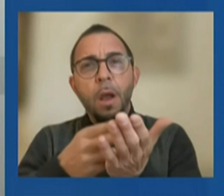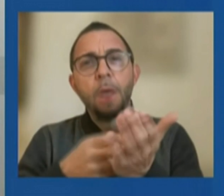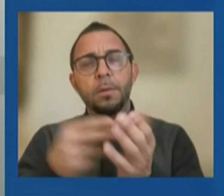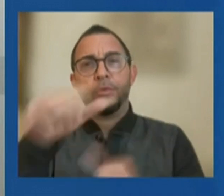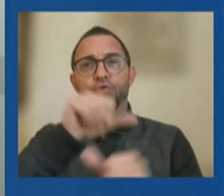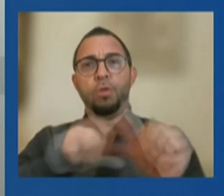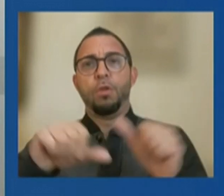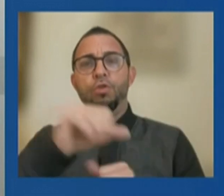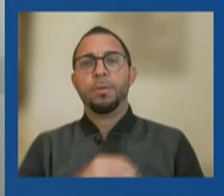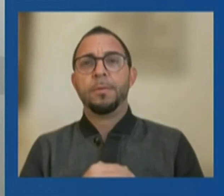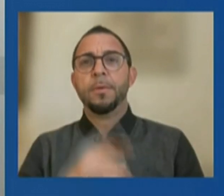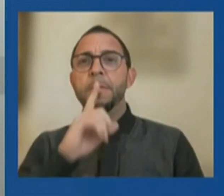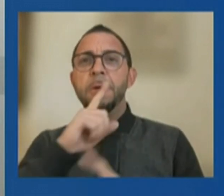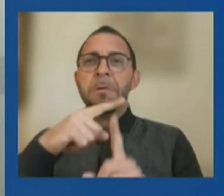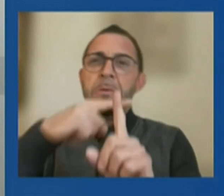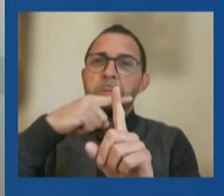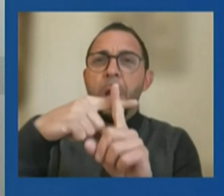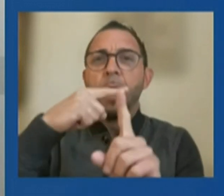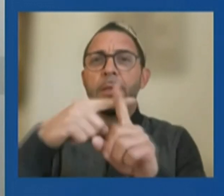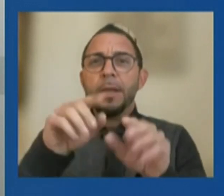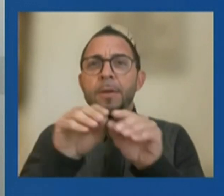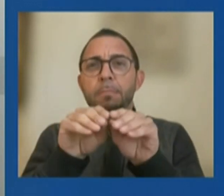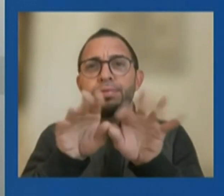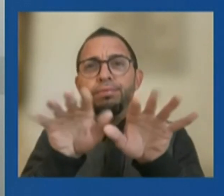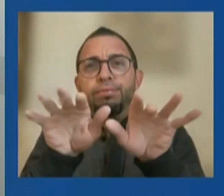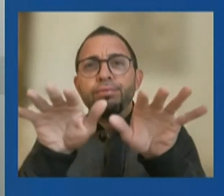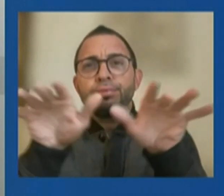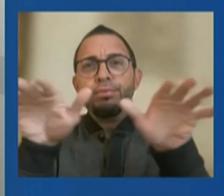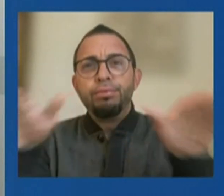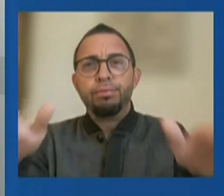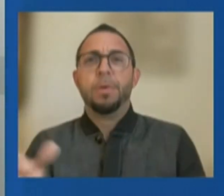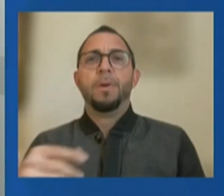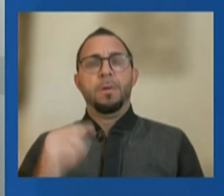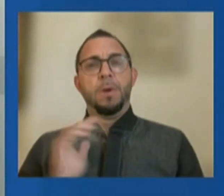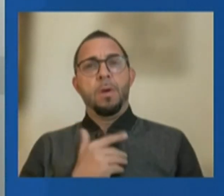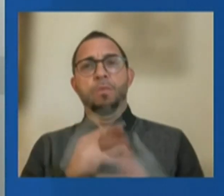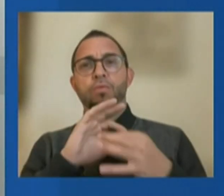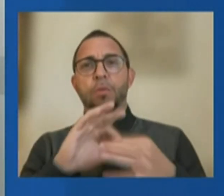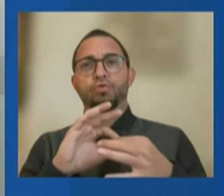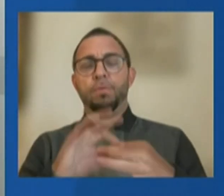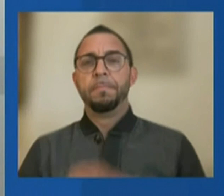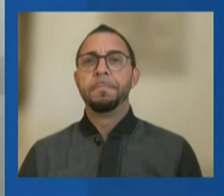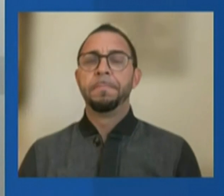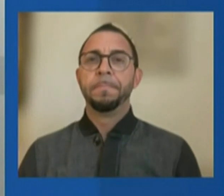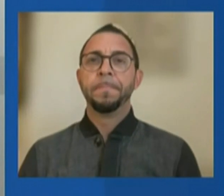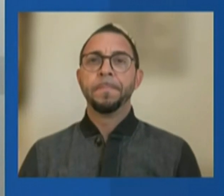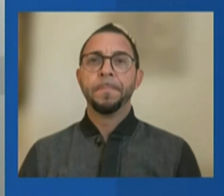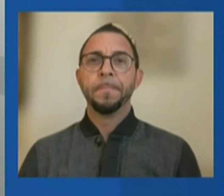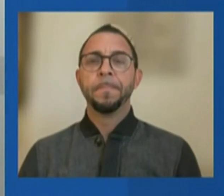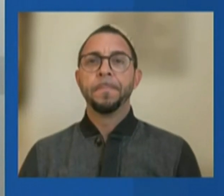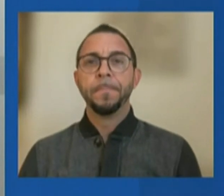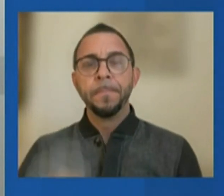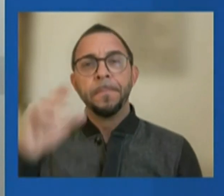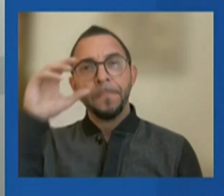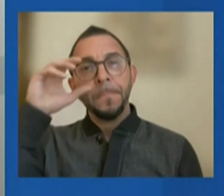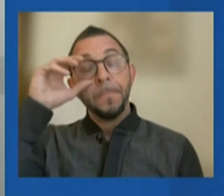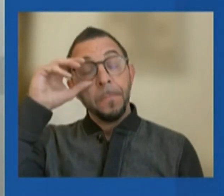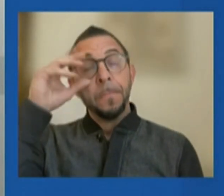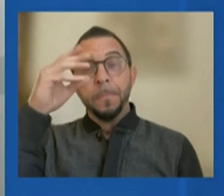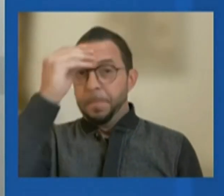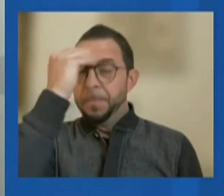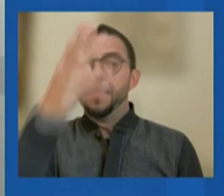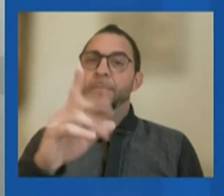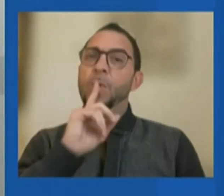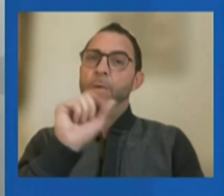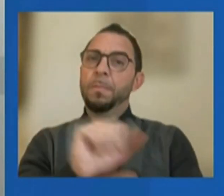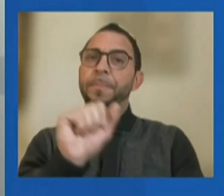нашими партнерами с целью большей изоляции России в экономической и финансовой сфере. Кремль будет вынужден выбирать между поддержкой российской экономики